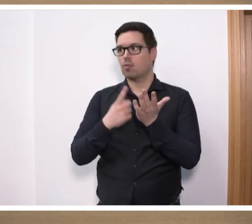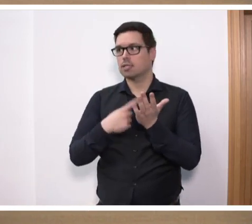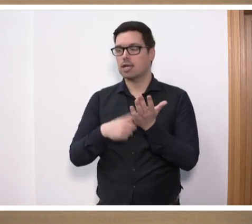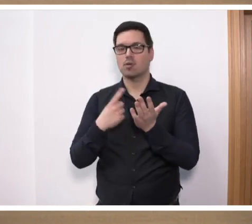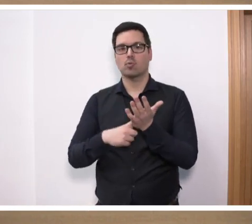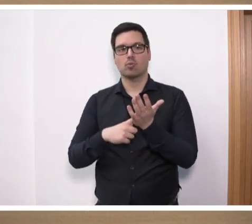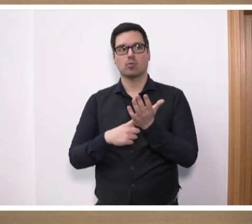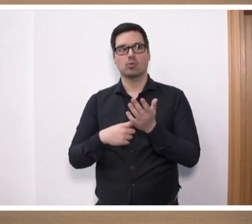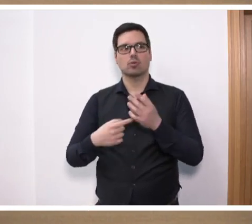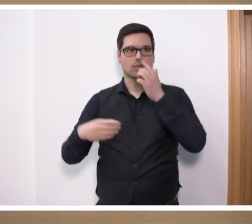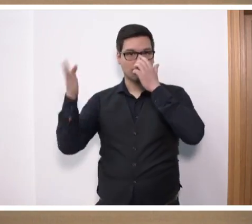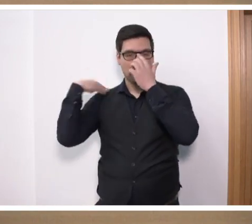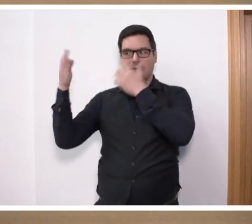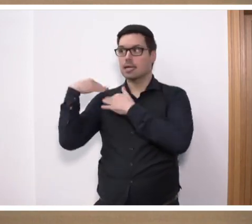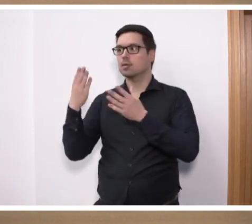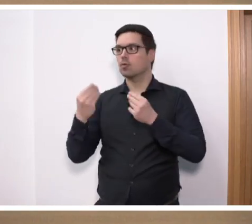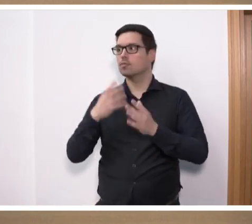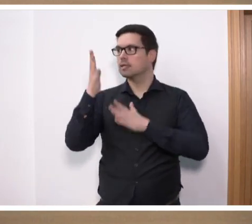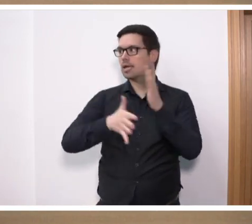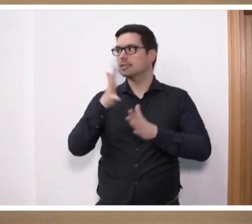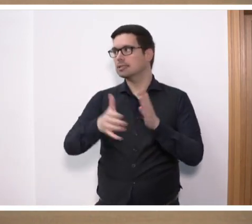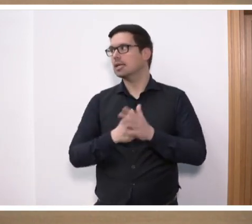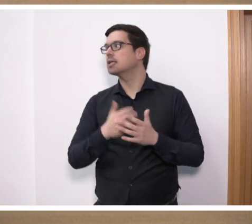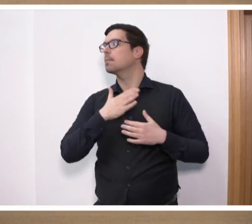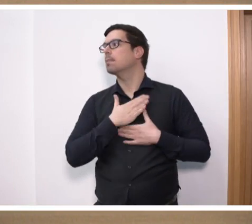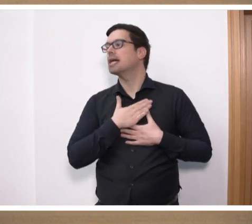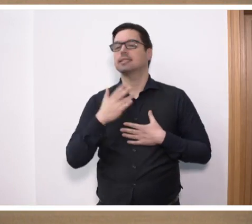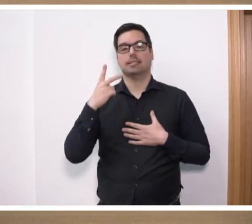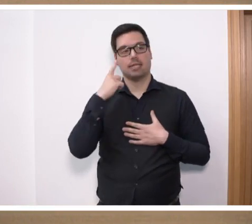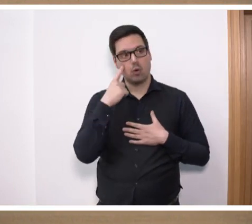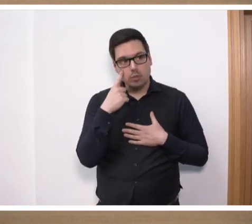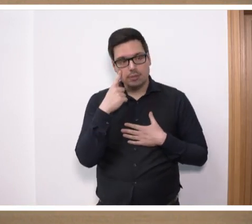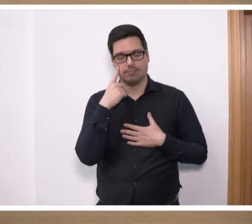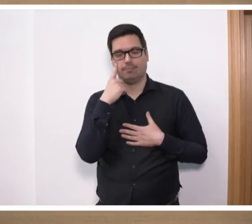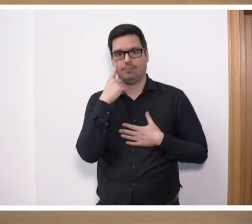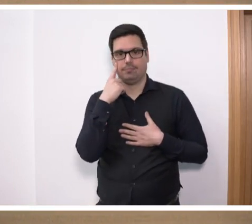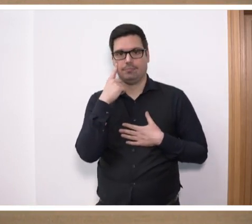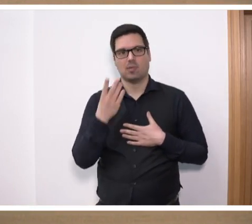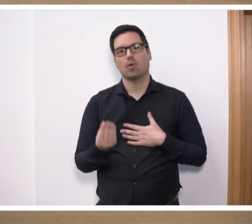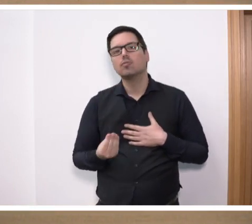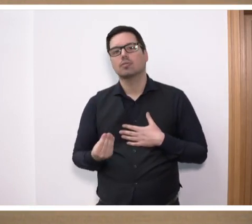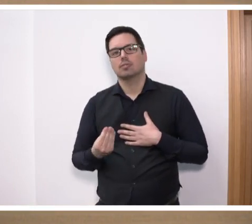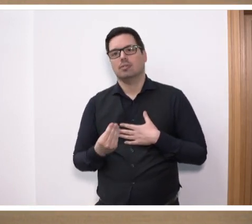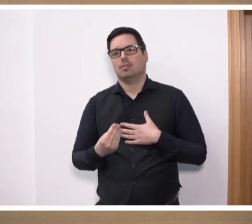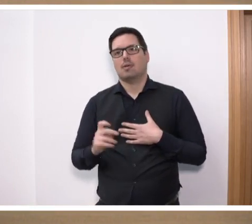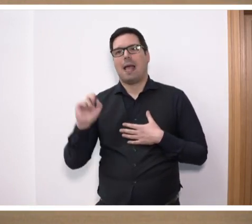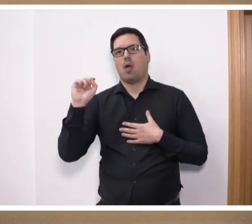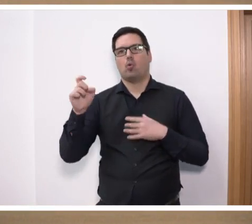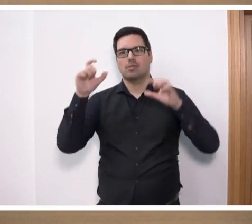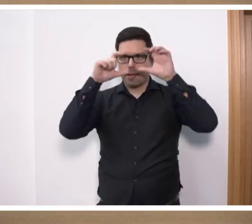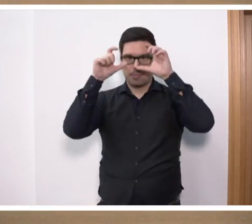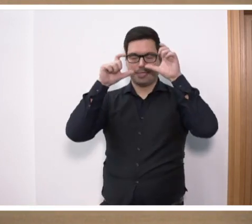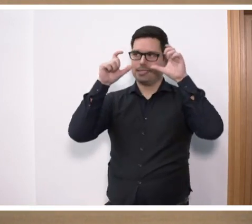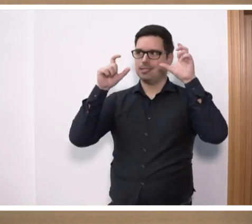in der Vergangenheit oft gesagt, sage es heute wieder. Sie haben in meinen Augen oft die rosa-rote Brille auf.